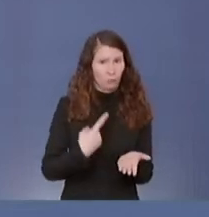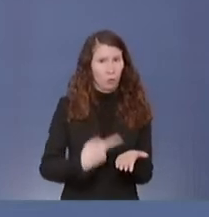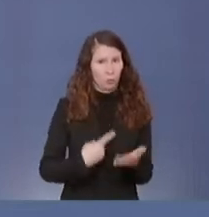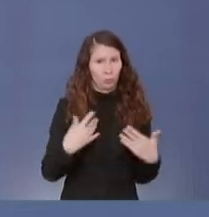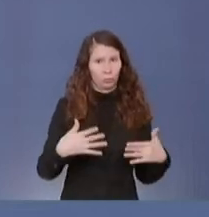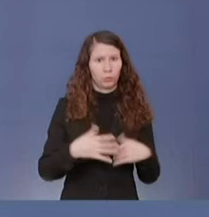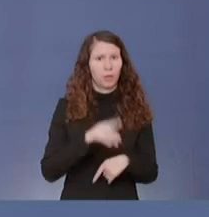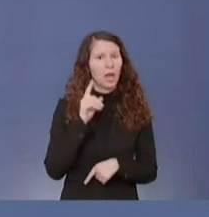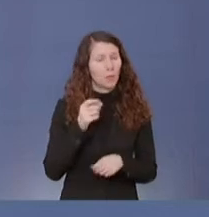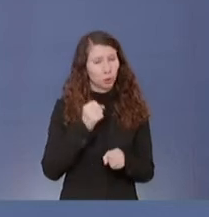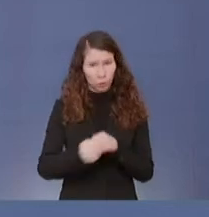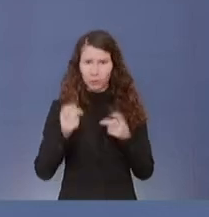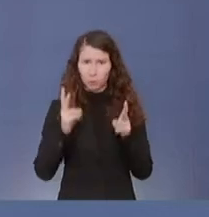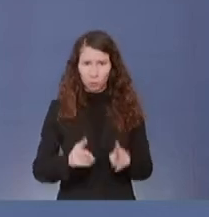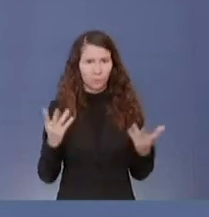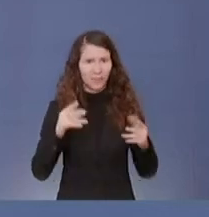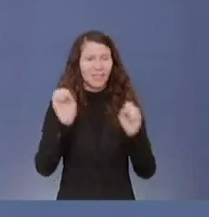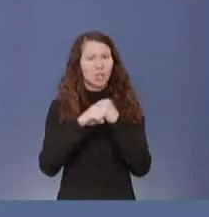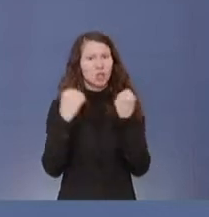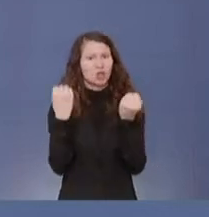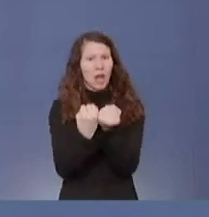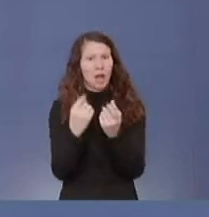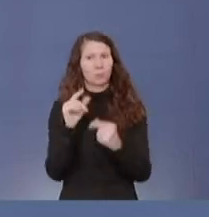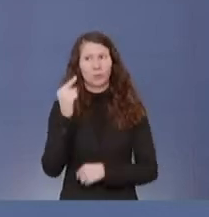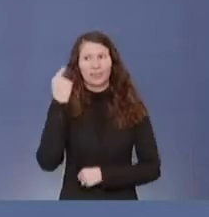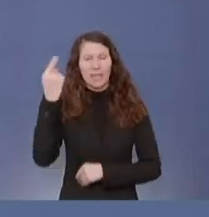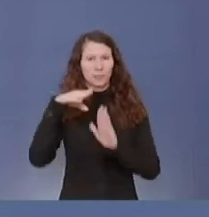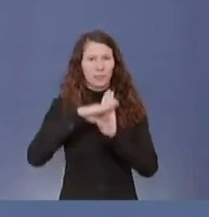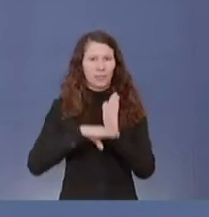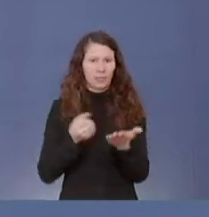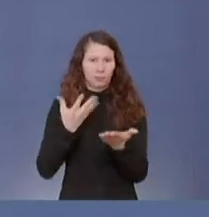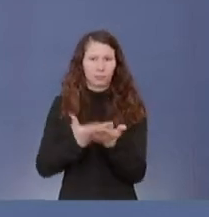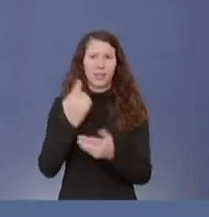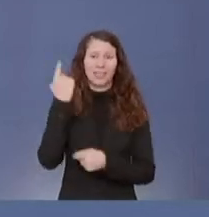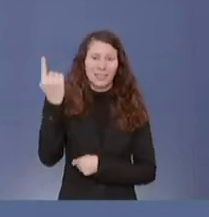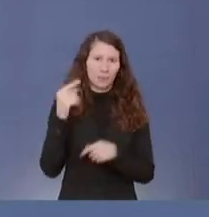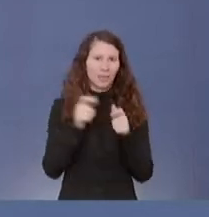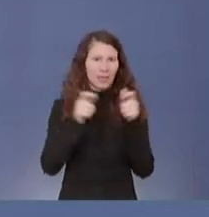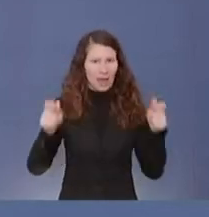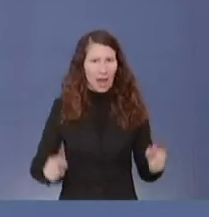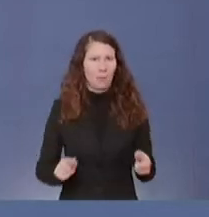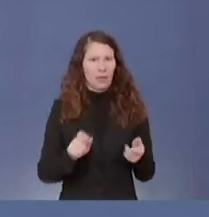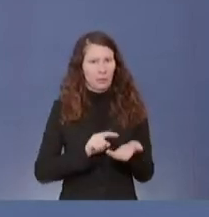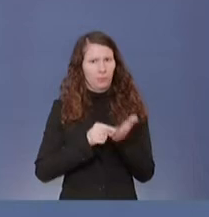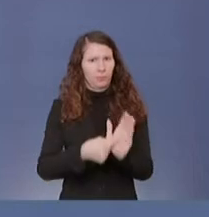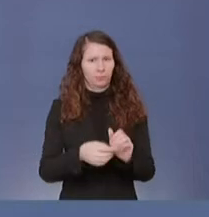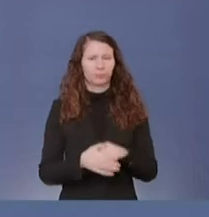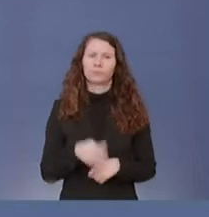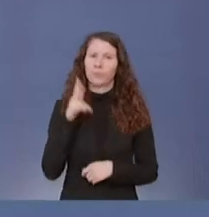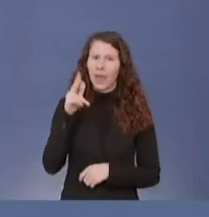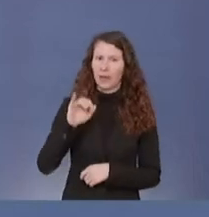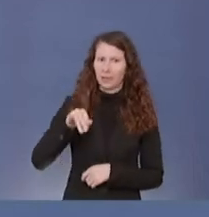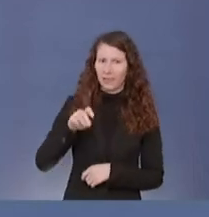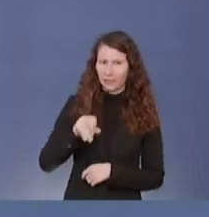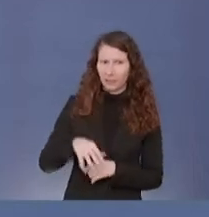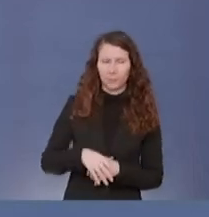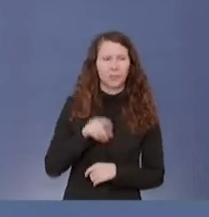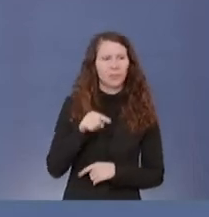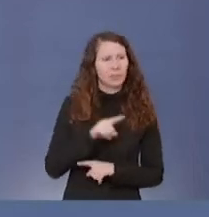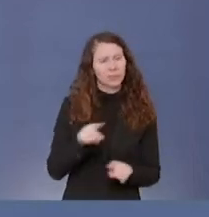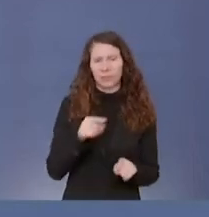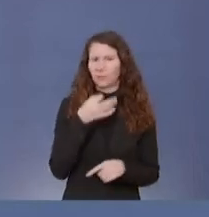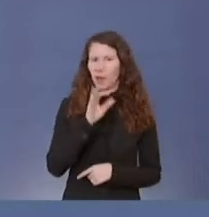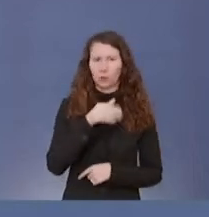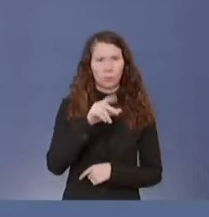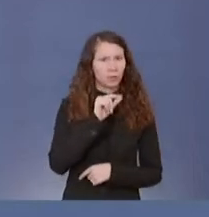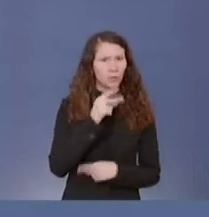dass der Staat, der Gesetzgeber dazu einen Rahmen setzt. Herr Jessen. Es ist keine Frage zu Twitter oder